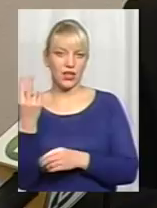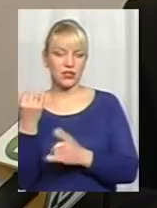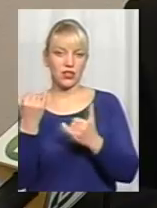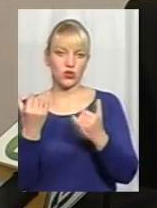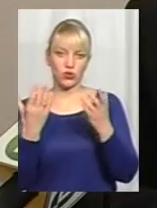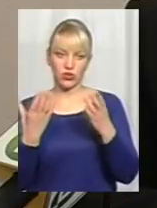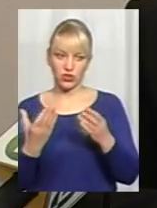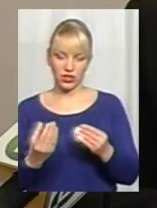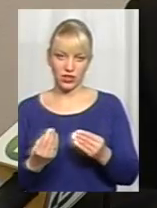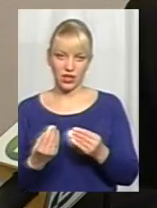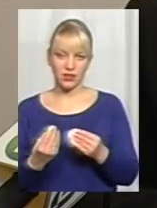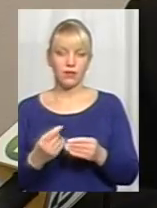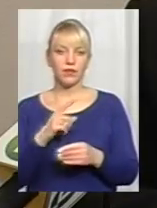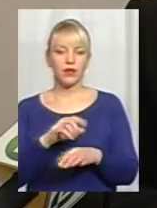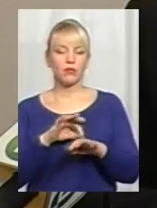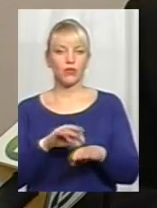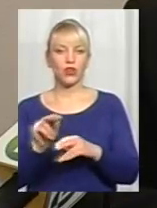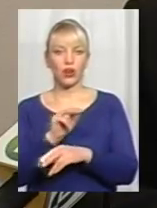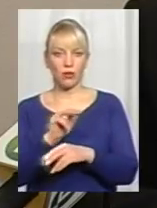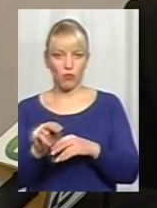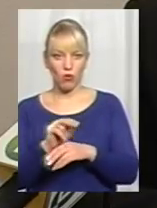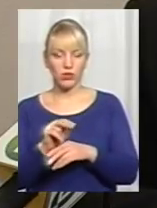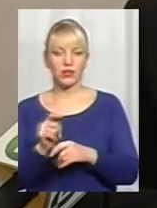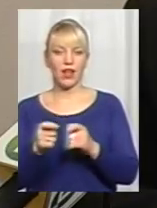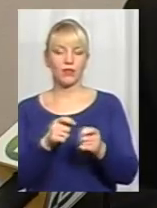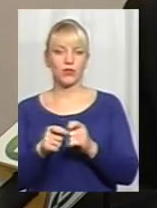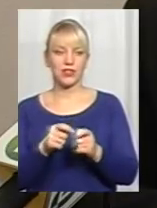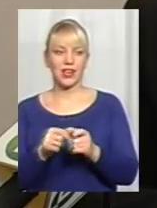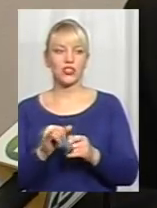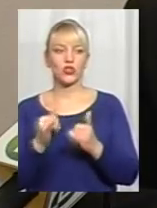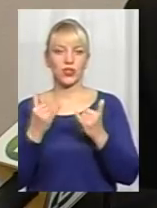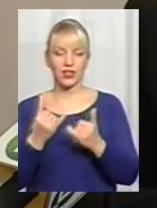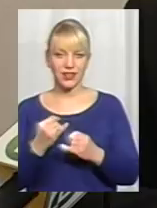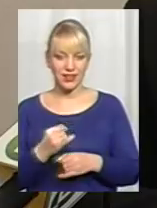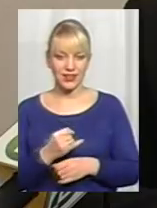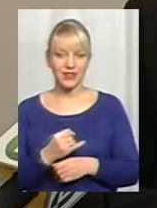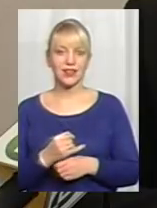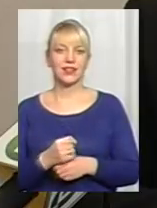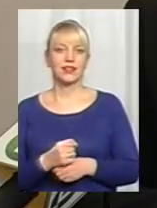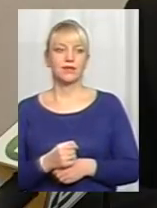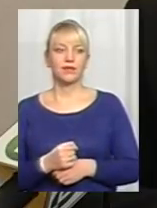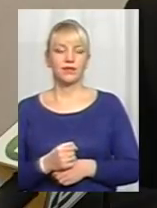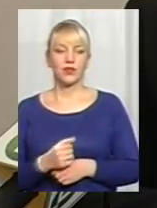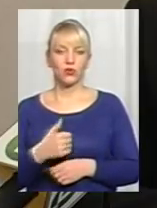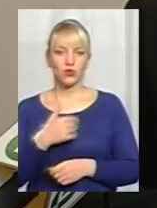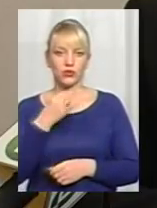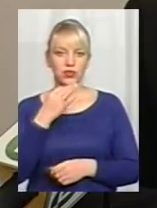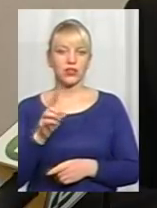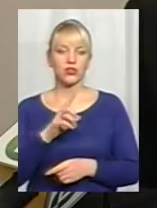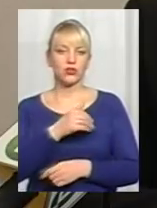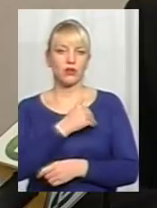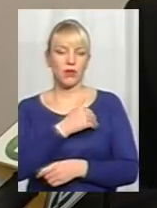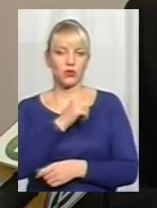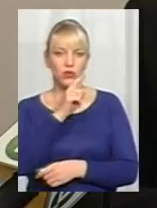сьогоднішній там проведені ремонти адміністрацією. І, з ради об'єктивності, хочу сказати, що температура